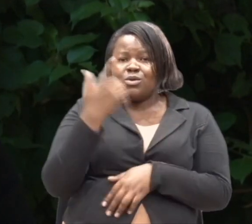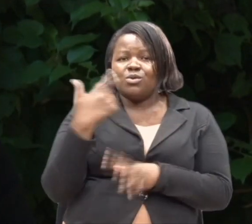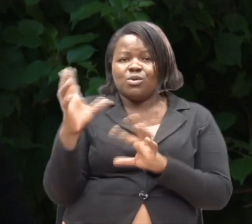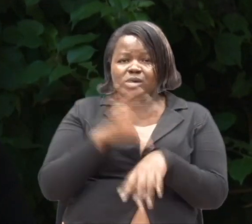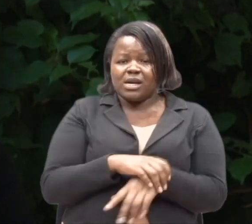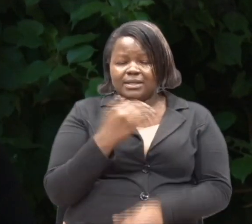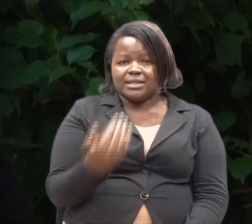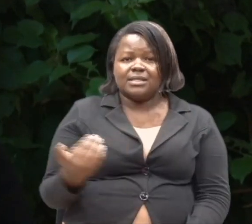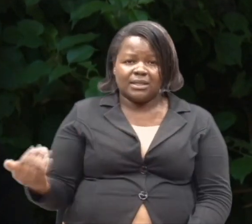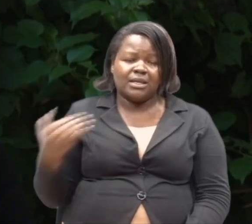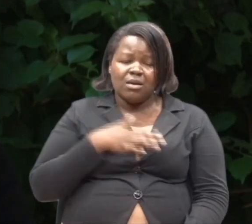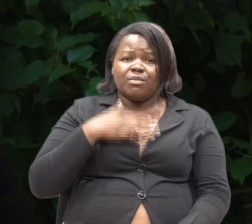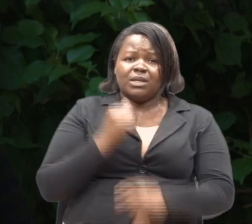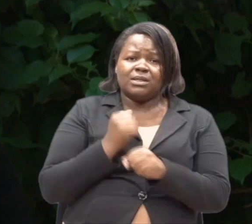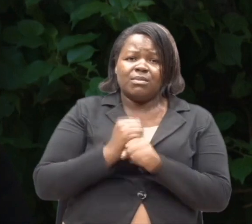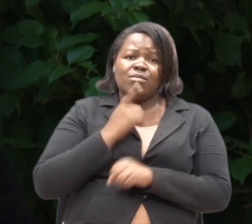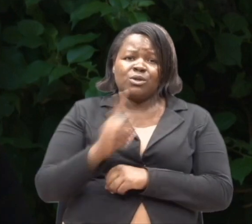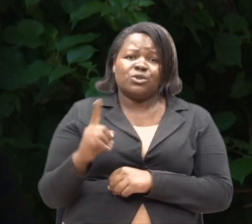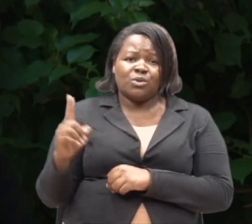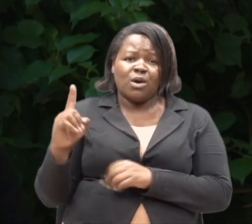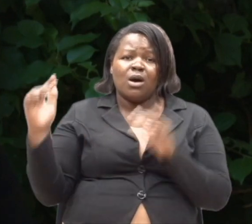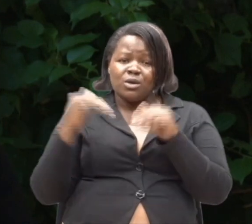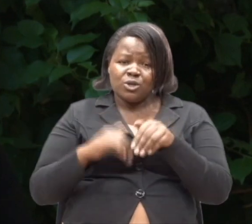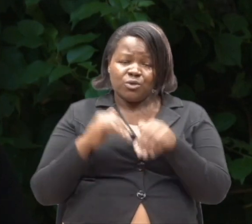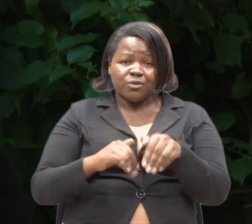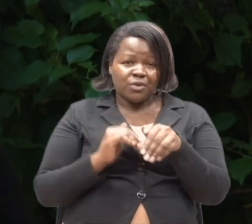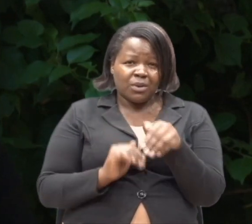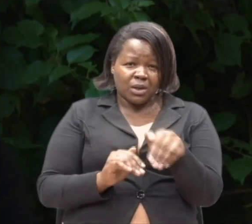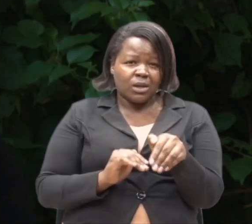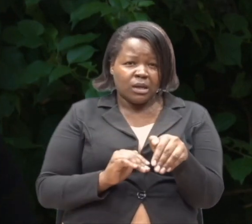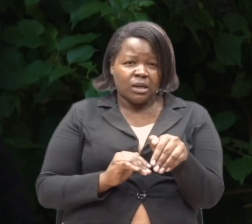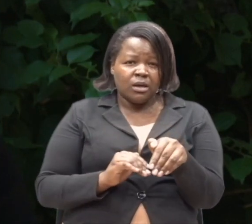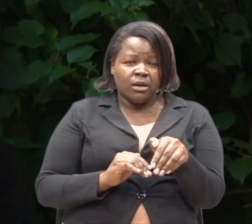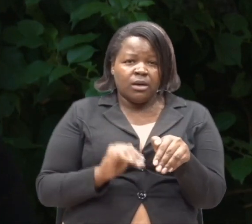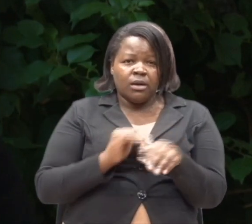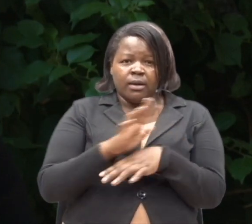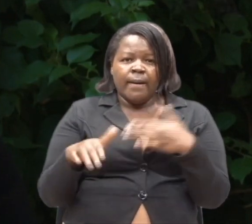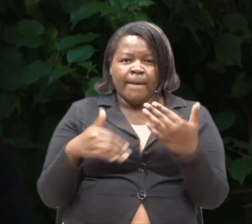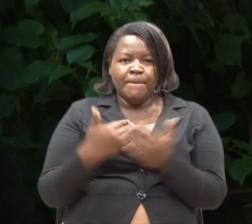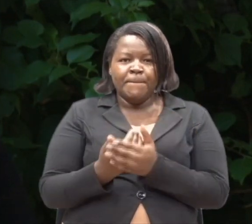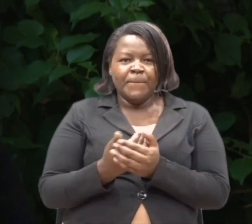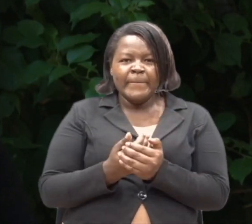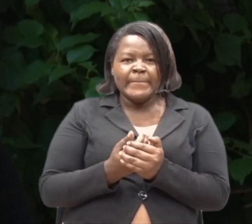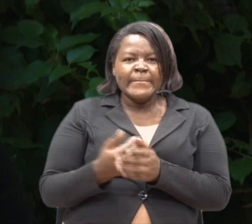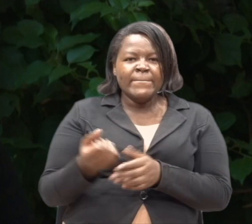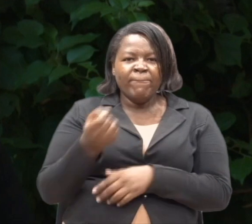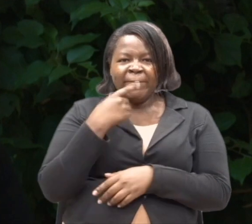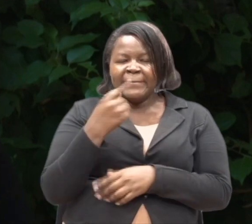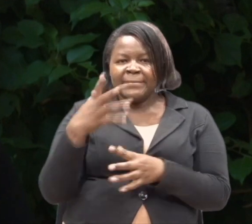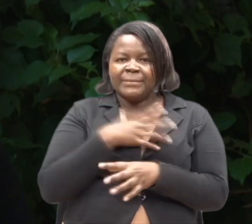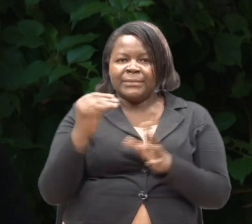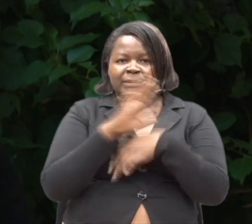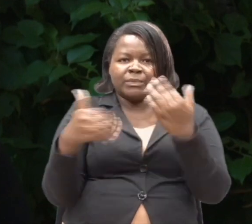kata watoto, wahakikishe koba wanafuata ile matibabu ama zile